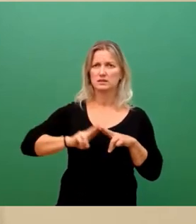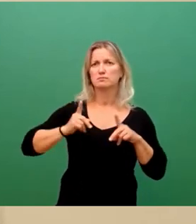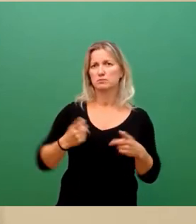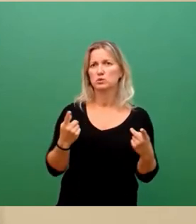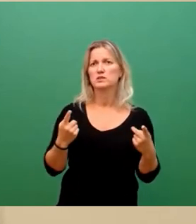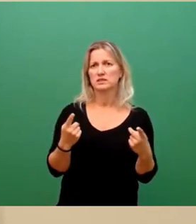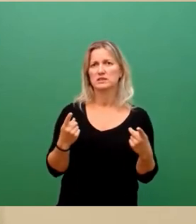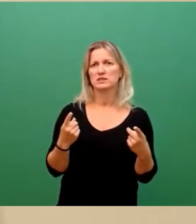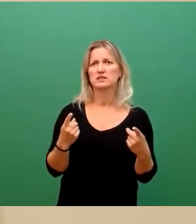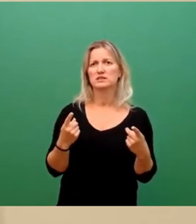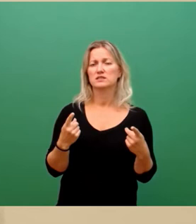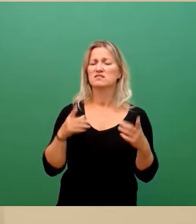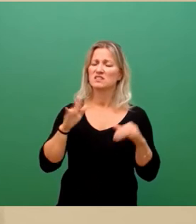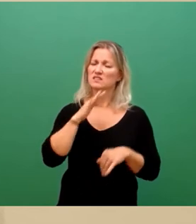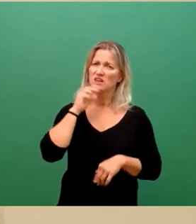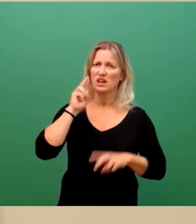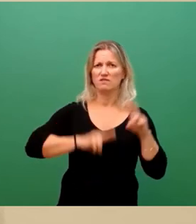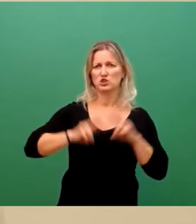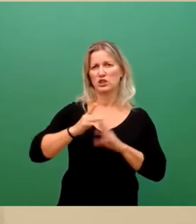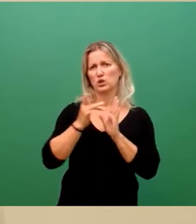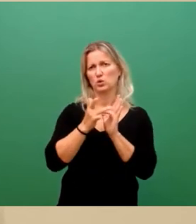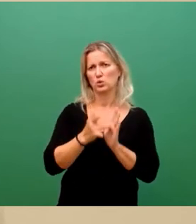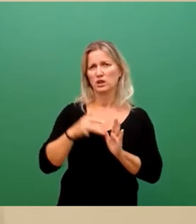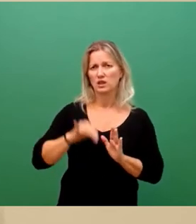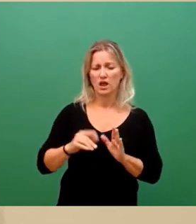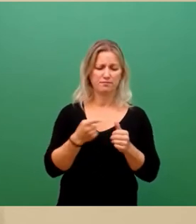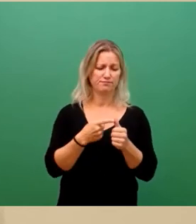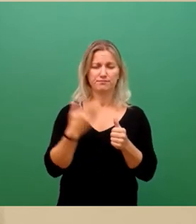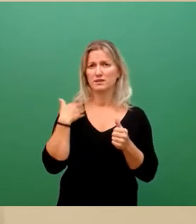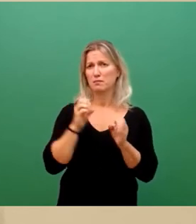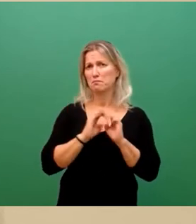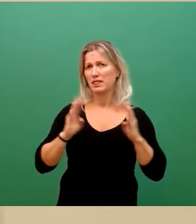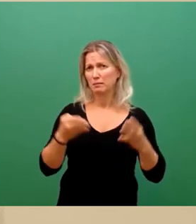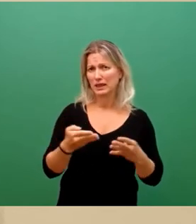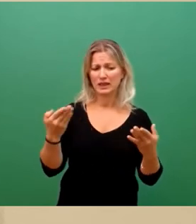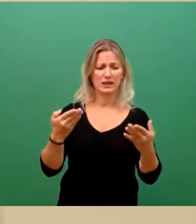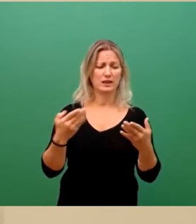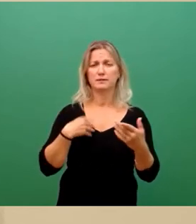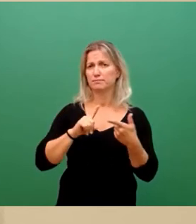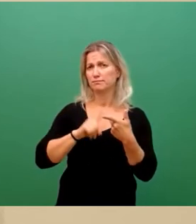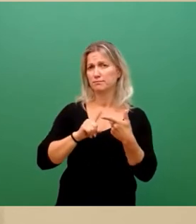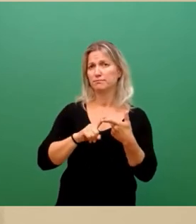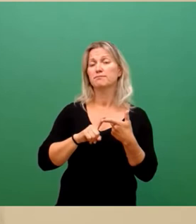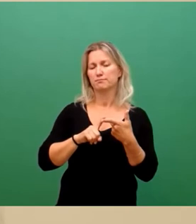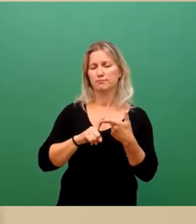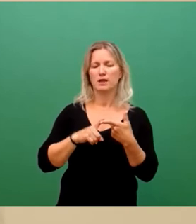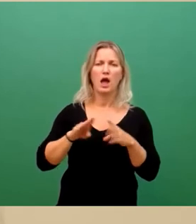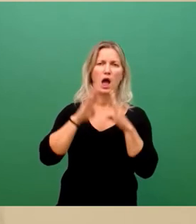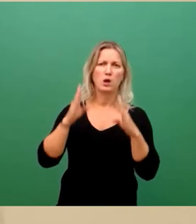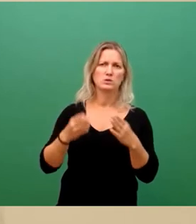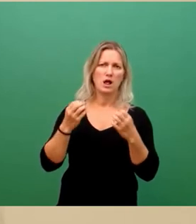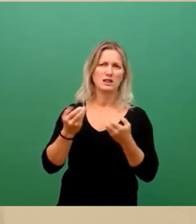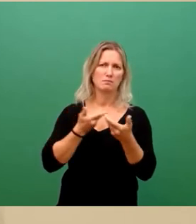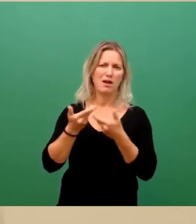Gründe, woran das liegt. Einmal die Pandemie natürlich, aber auch, und das wird ja auch sicherlich Thema in den Haushaltsberatungen sein,